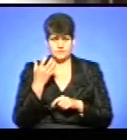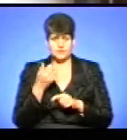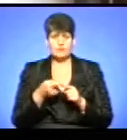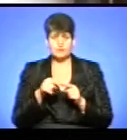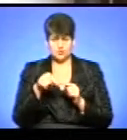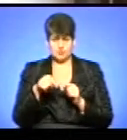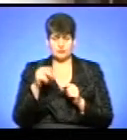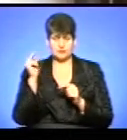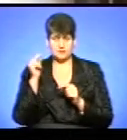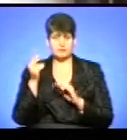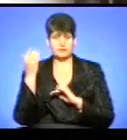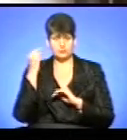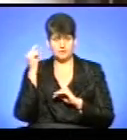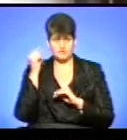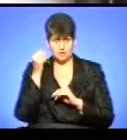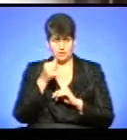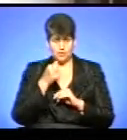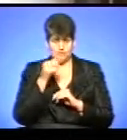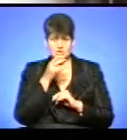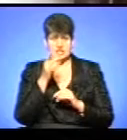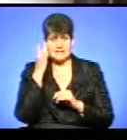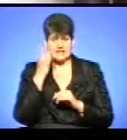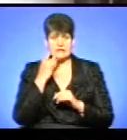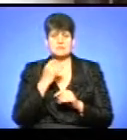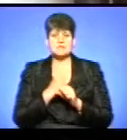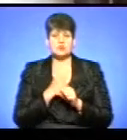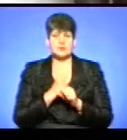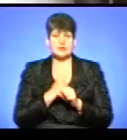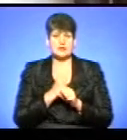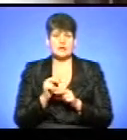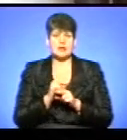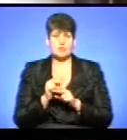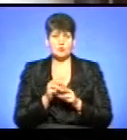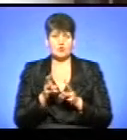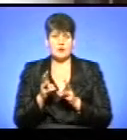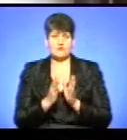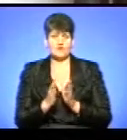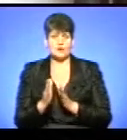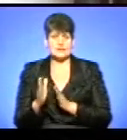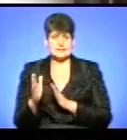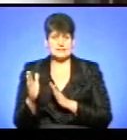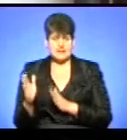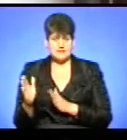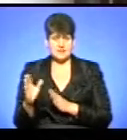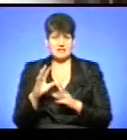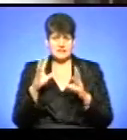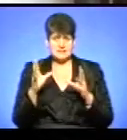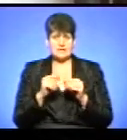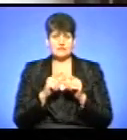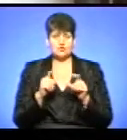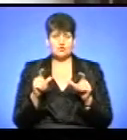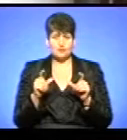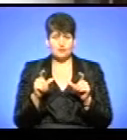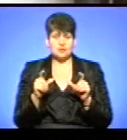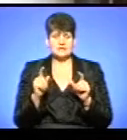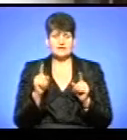цьому минулому навчальному році і під час літа ми зробили ремонт опалювальної системи. І взагалі в школі навіть